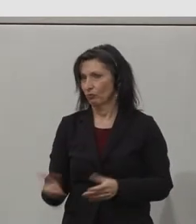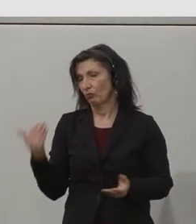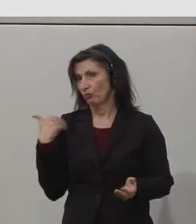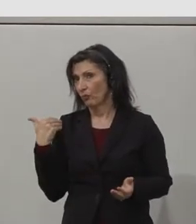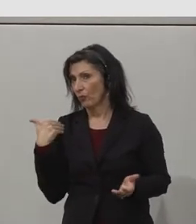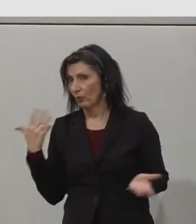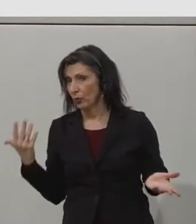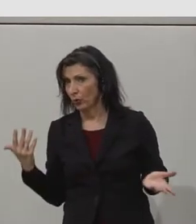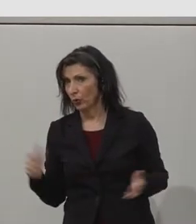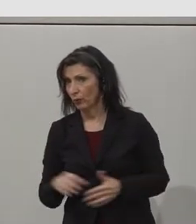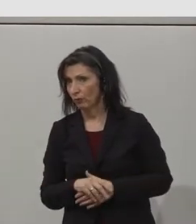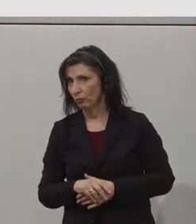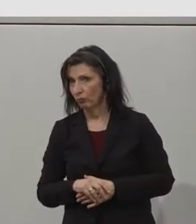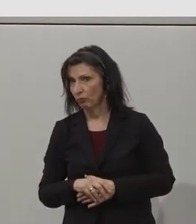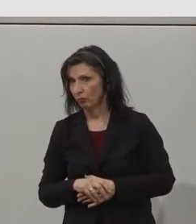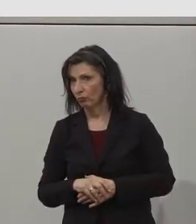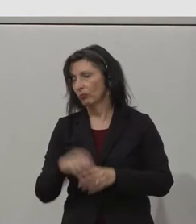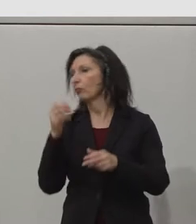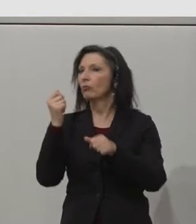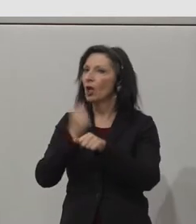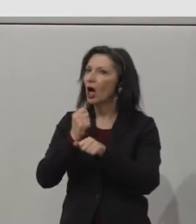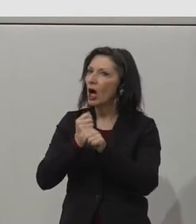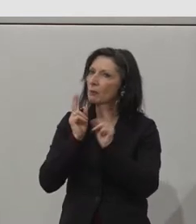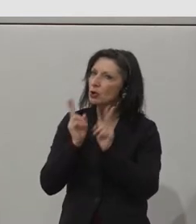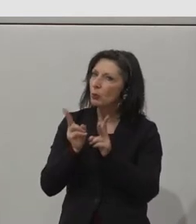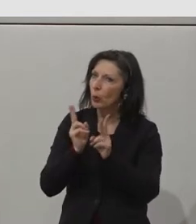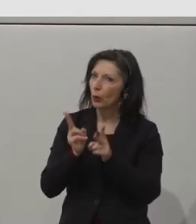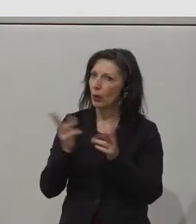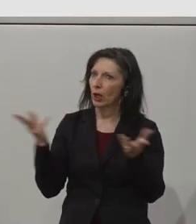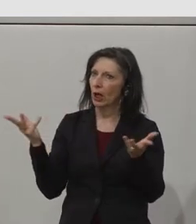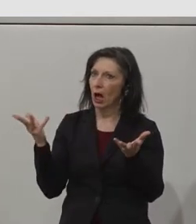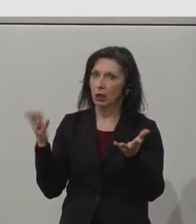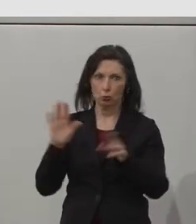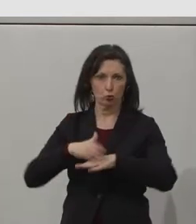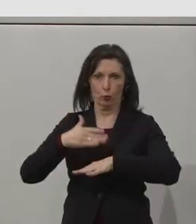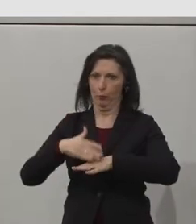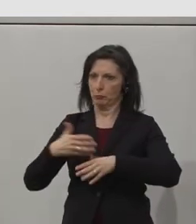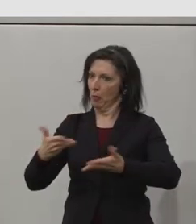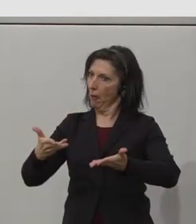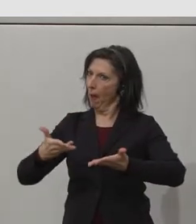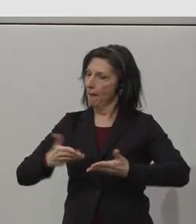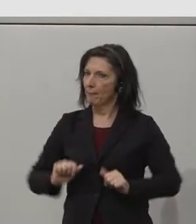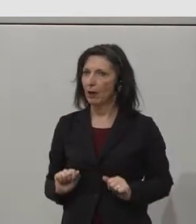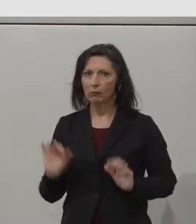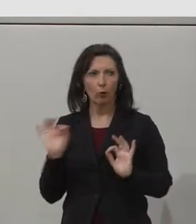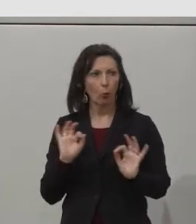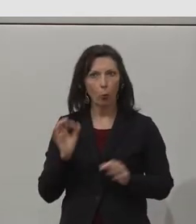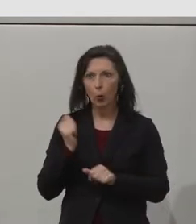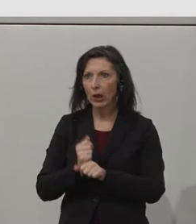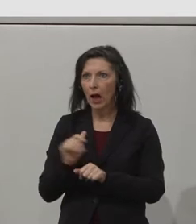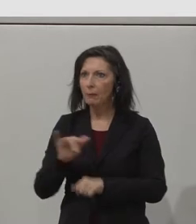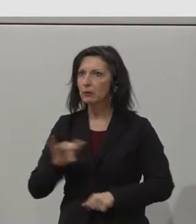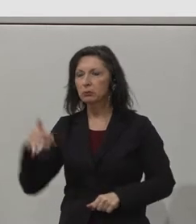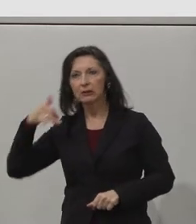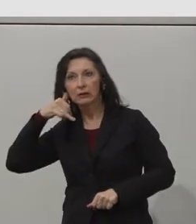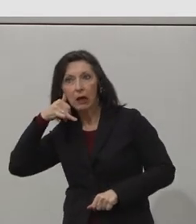our graduates, Paula, proudly on the phone in the reception desk of one of our aircraft leasing partners. So a reception